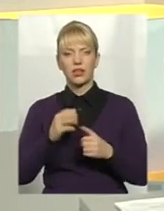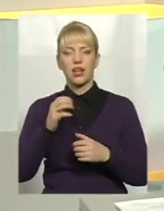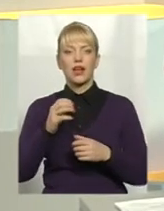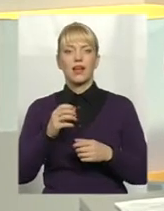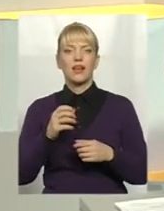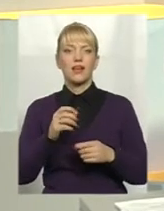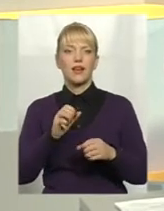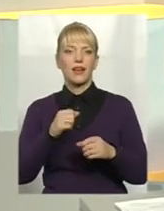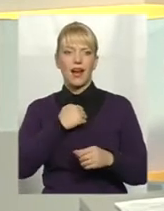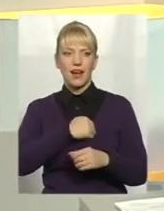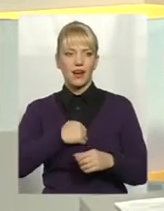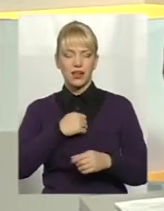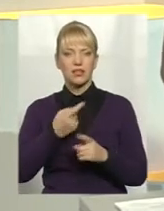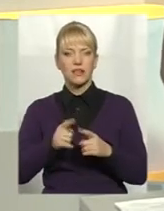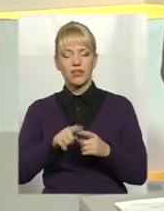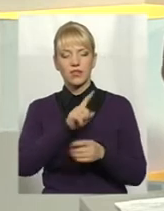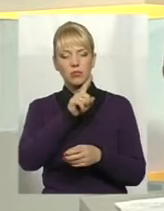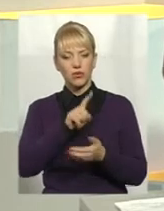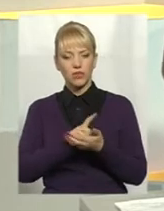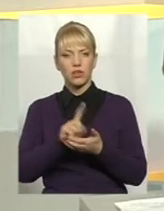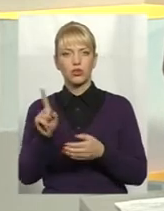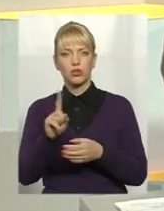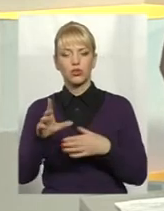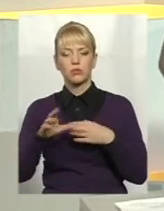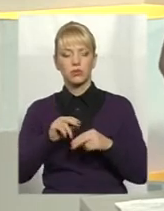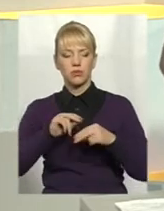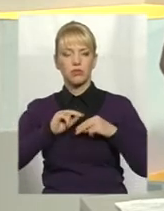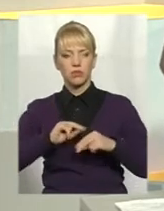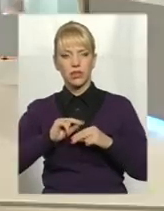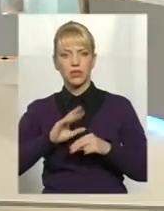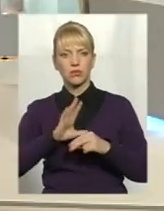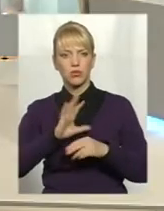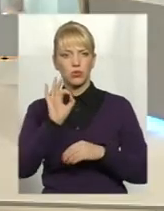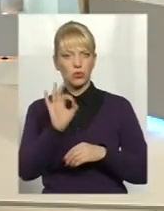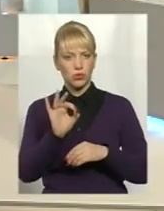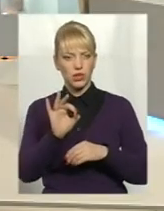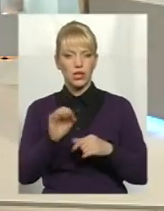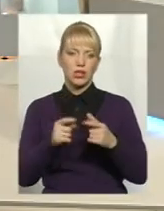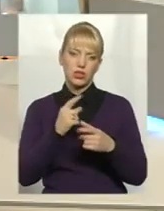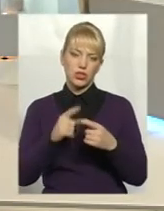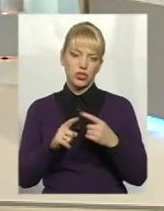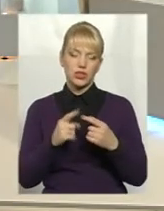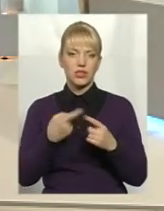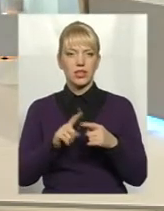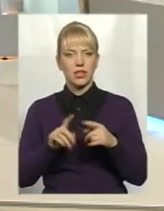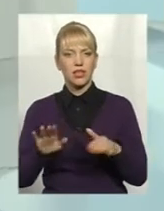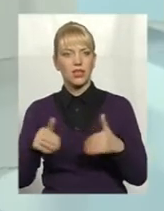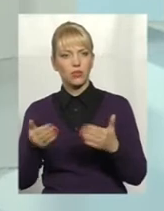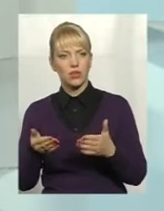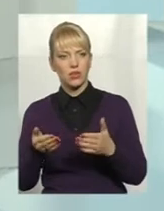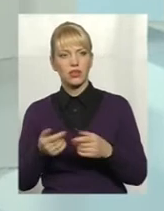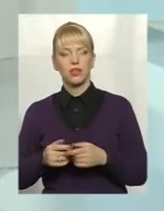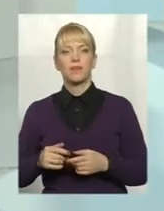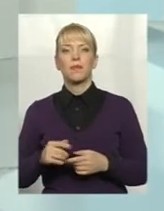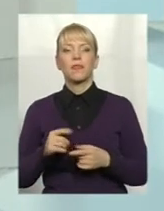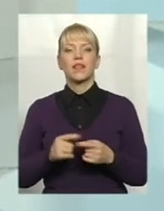зводити до нуля співпрацю чи там більше носить рекомендаційний характер? Він направлений, спрямований до